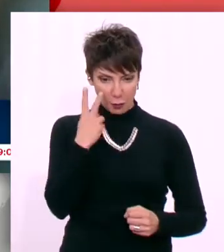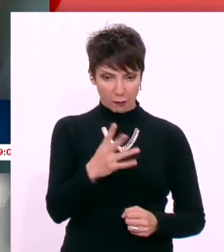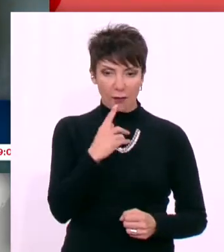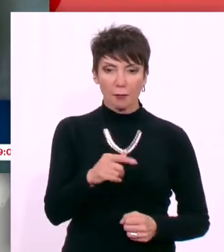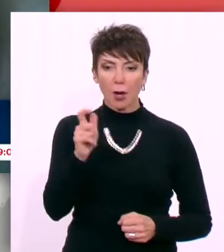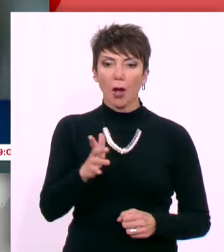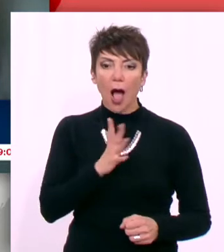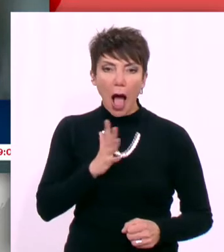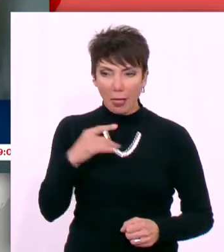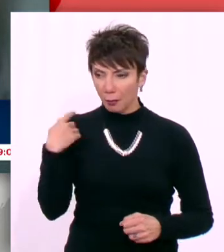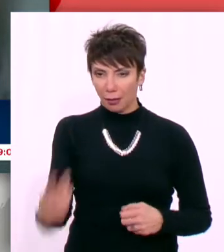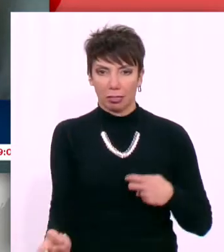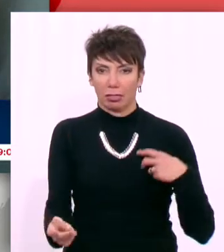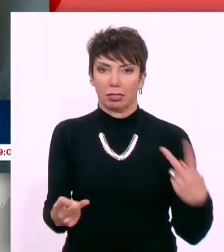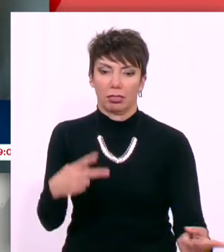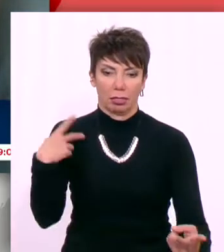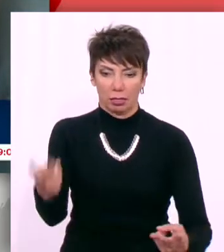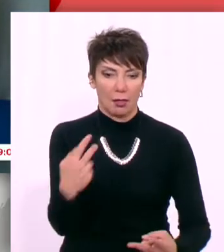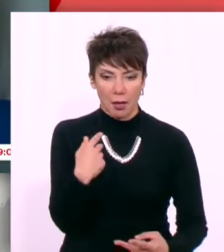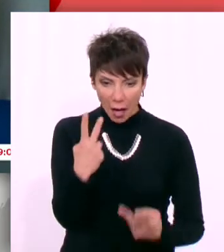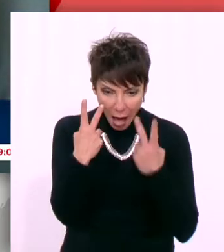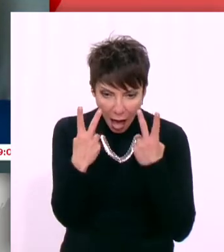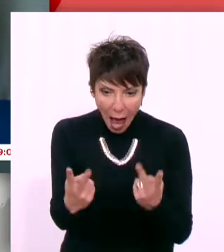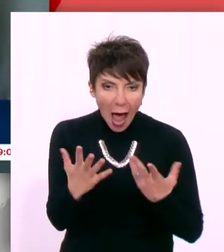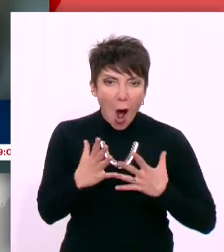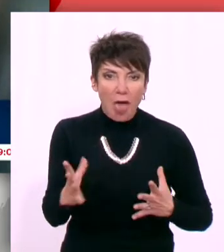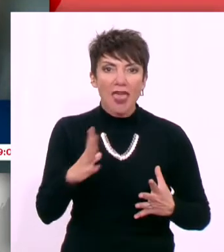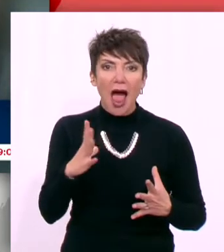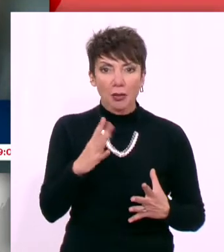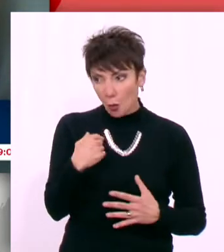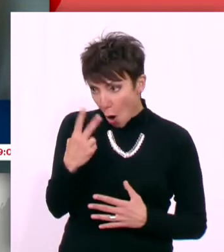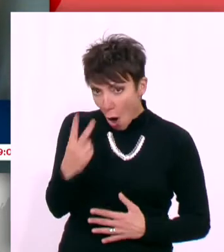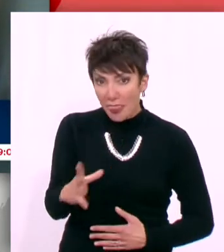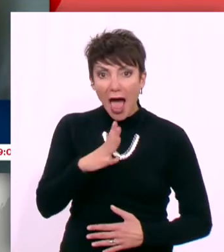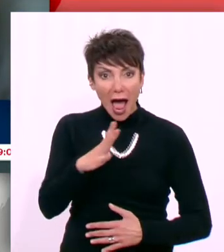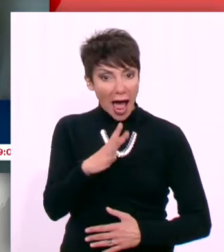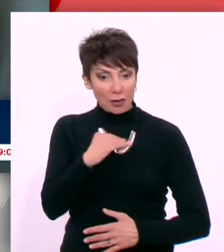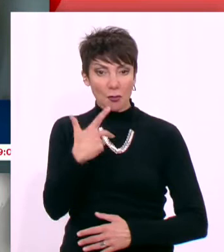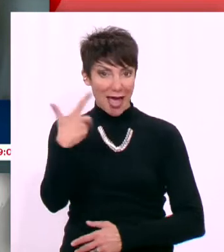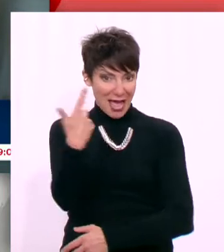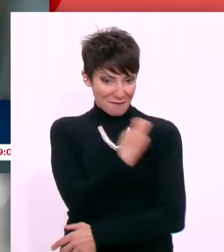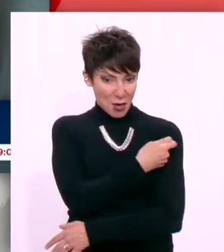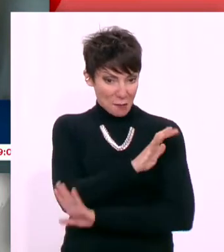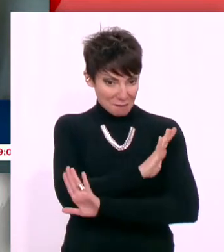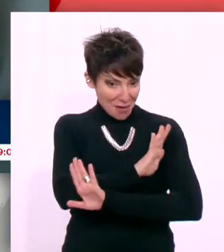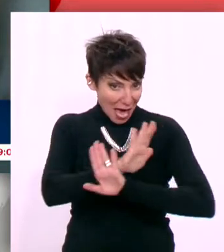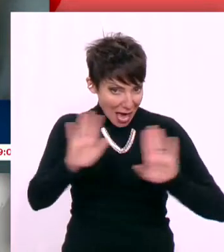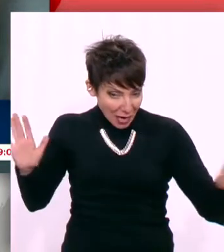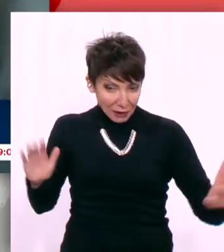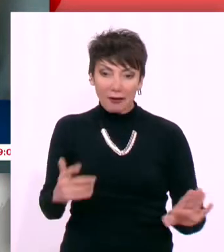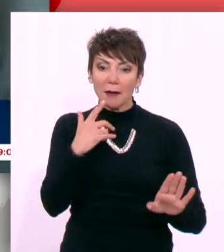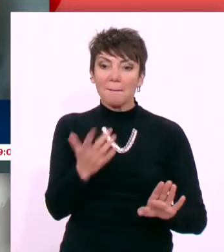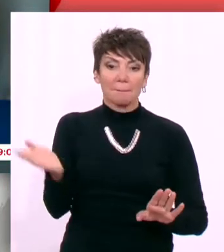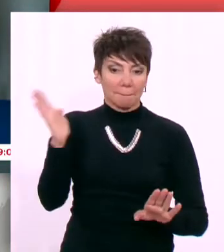κόσμος πέφτει στους δρόμους. Δηλαδή έχω δει και εγώ άτομα τα οποία να έχουν εμβολιαστεί και